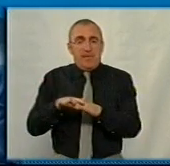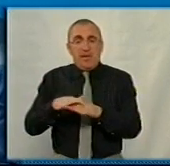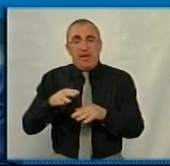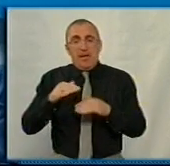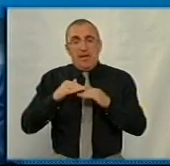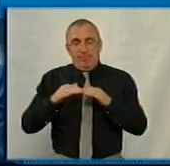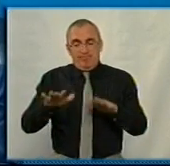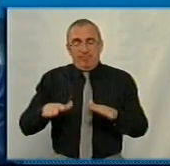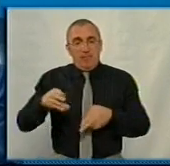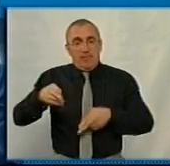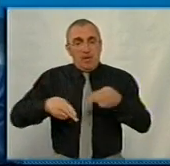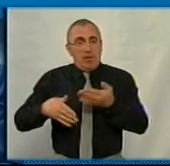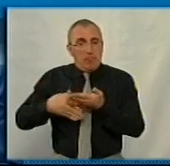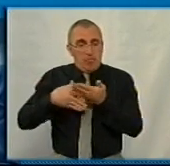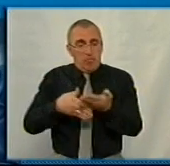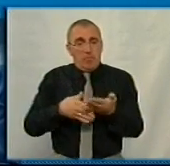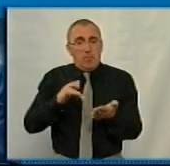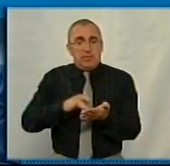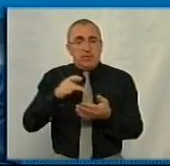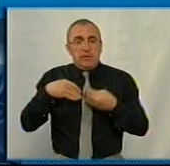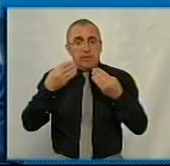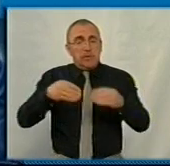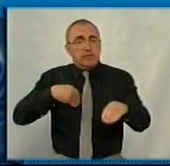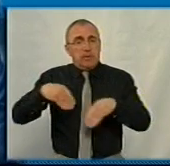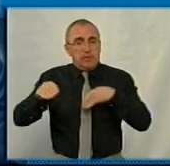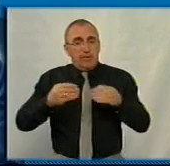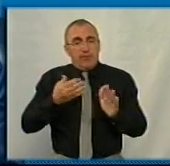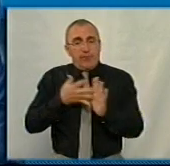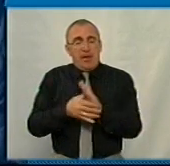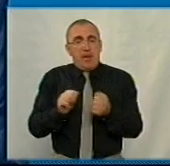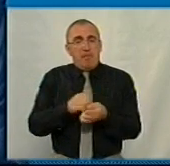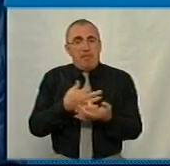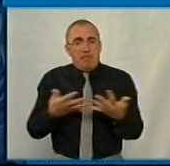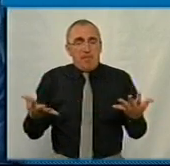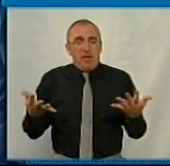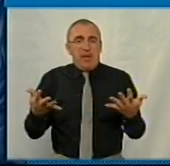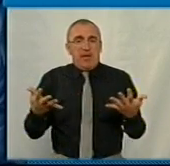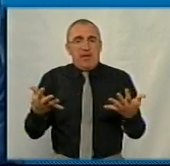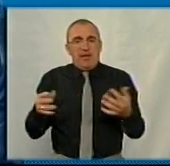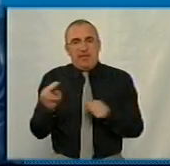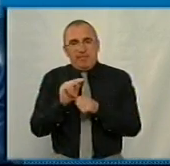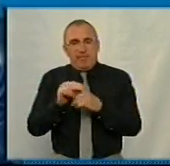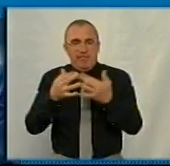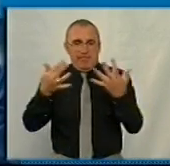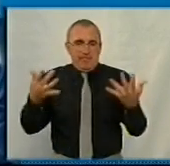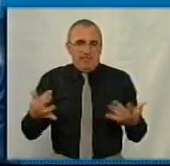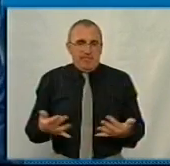хірургічної допомоги додається централізовані закупівлі витратних матеріалів, стентів, і всього іншого